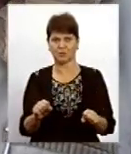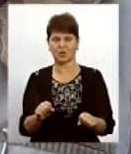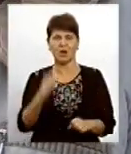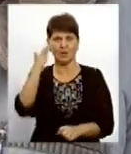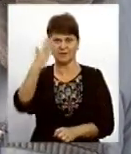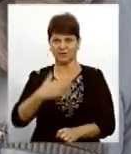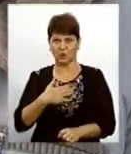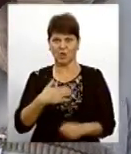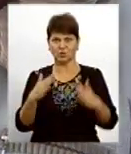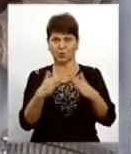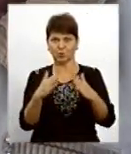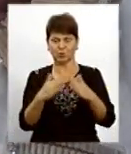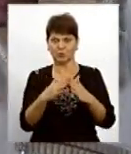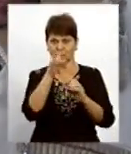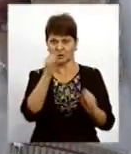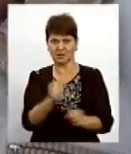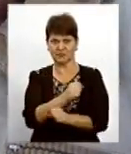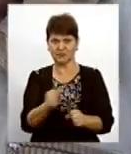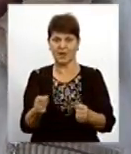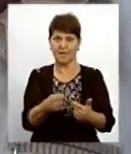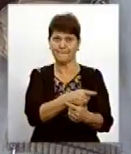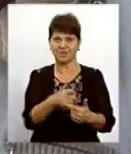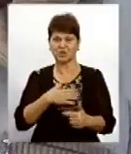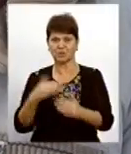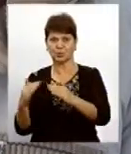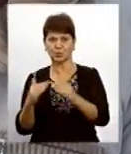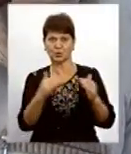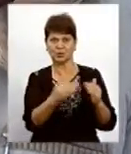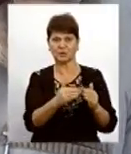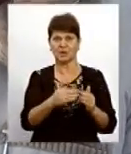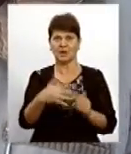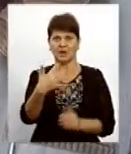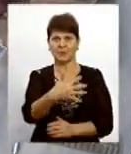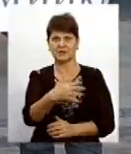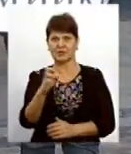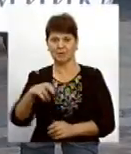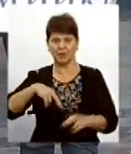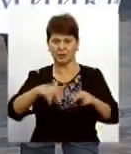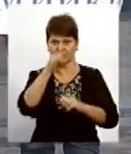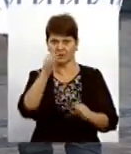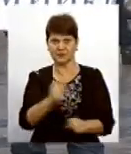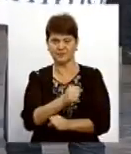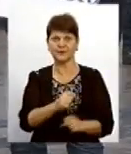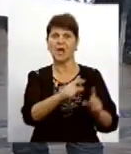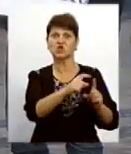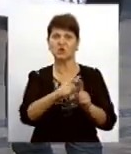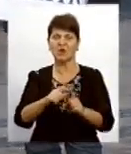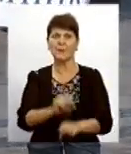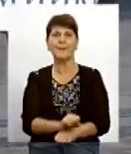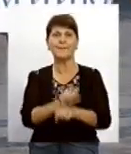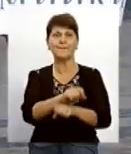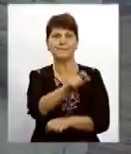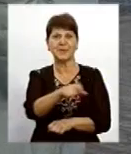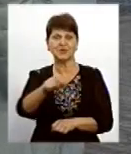нашого будинку добратися неможливо. Між нашими будинками до будинку 50Б теж не пройти. За словами мітингувальників, згідно з